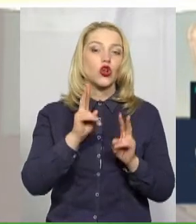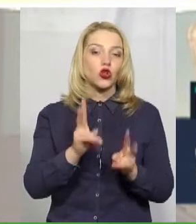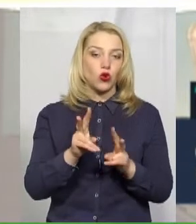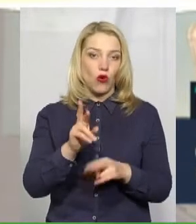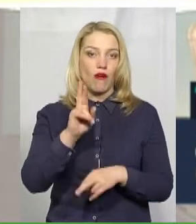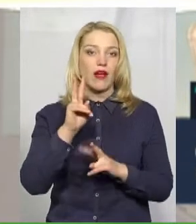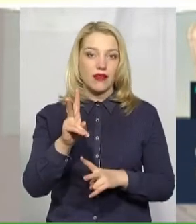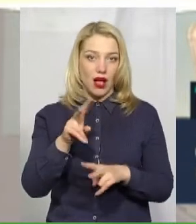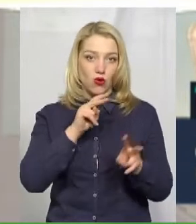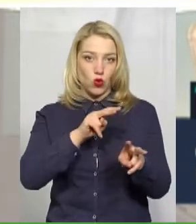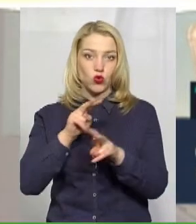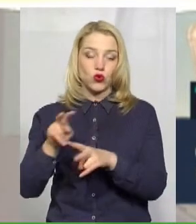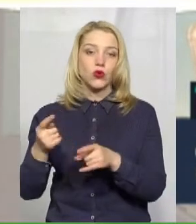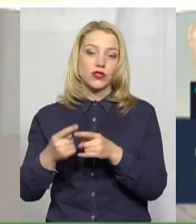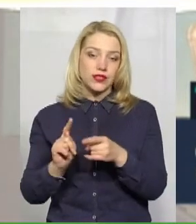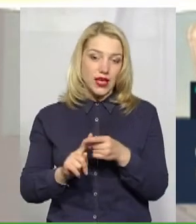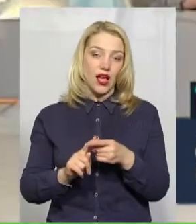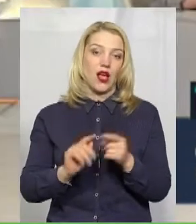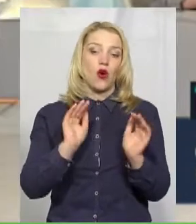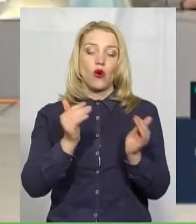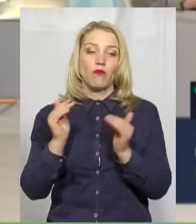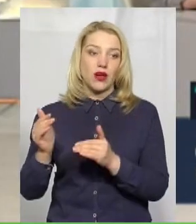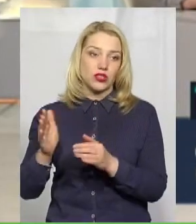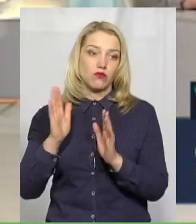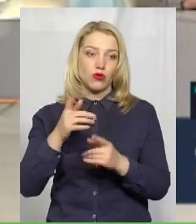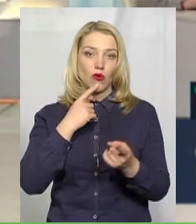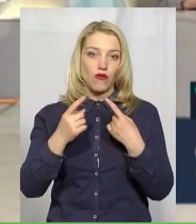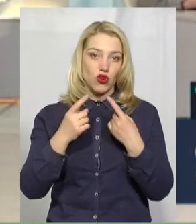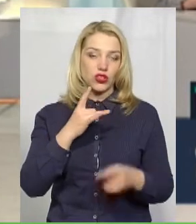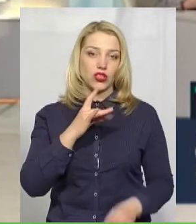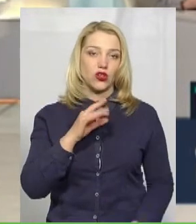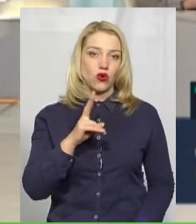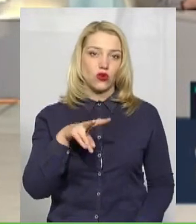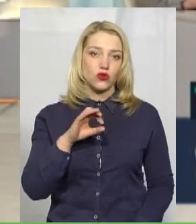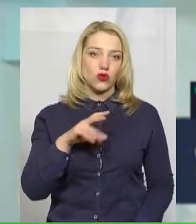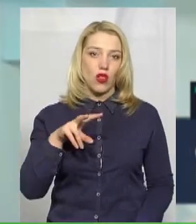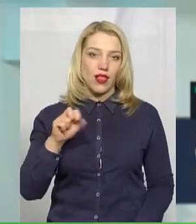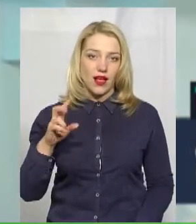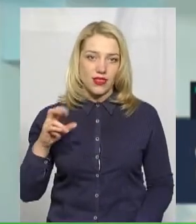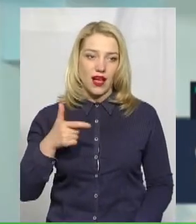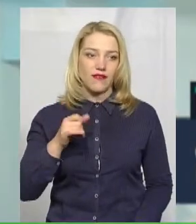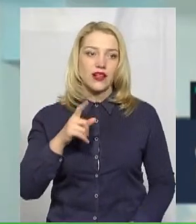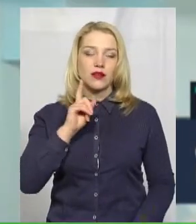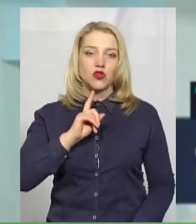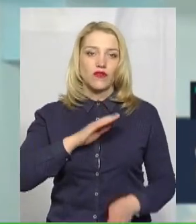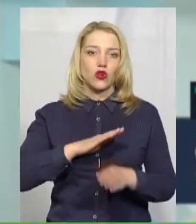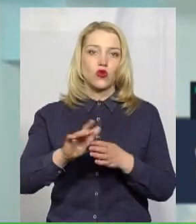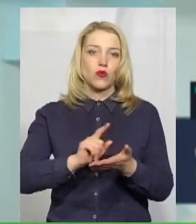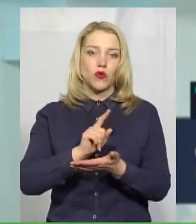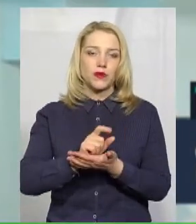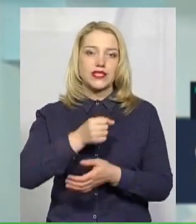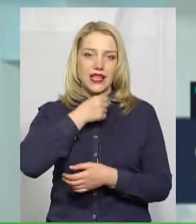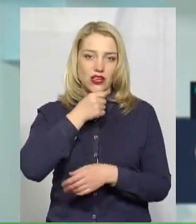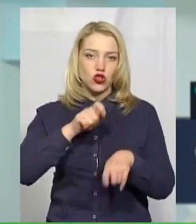це дотримання, будемо говорити з Рукселаною Вавренюк, тимчасово виконуючий обов'язки старшого